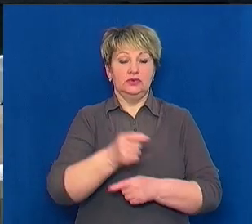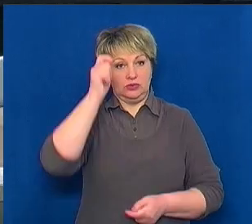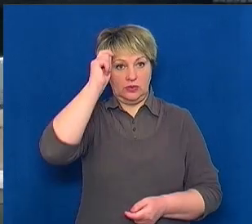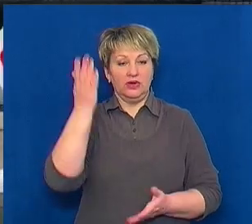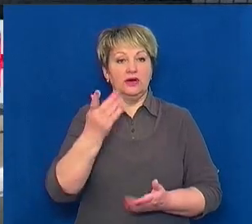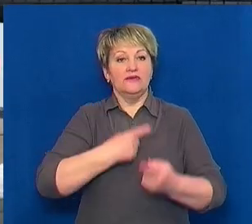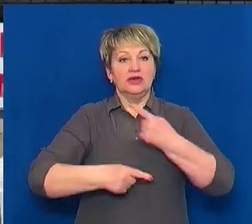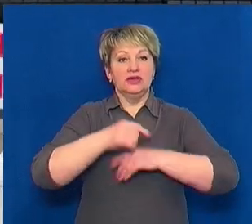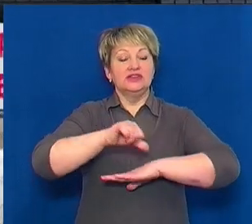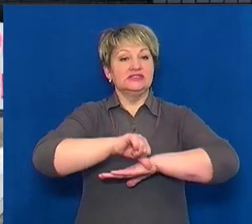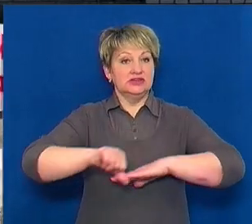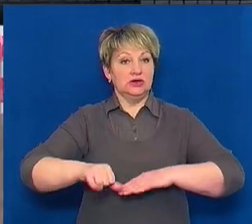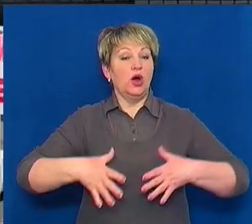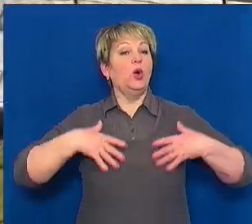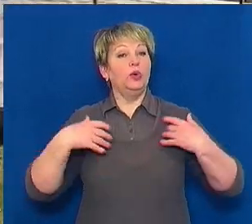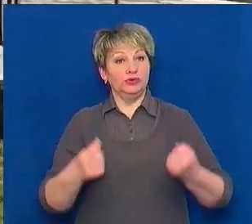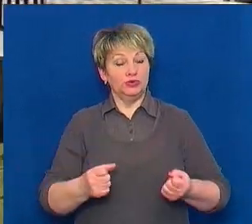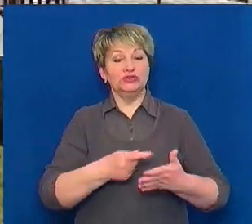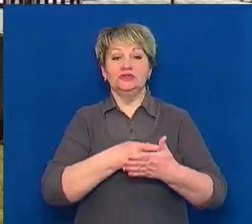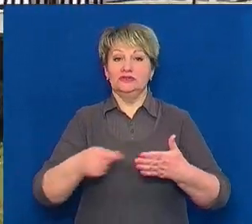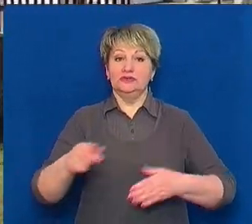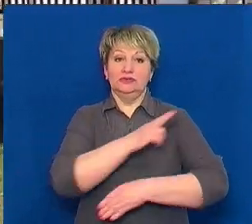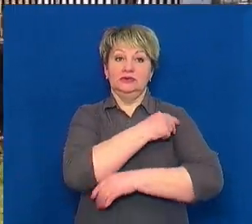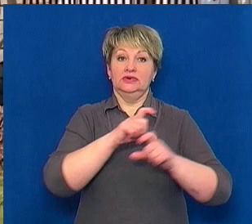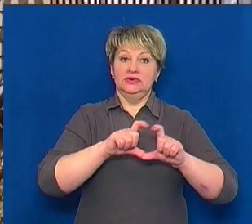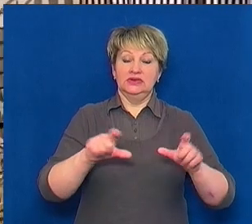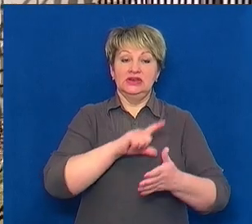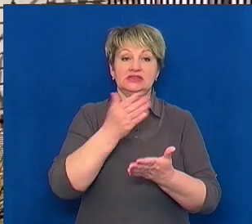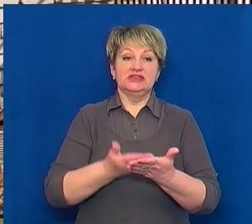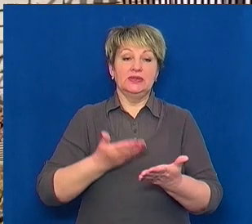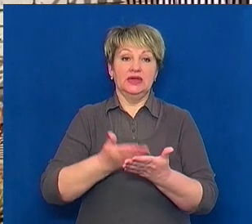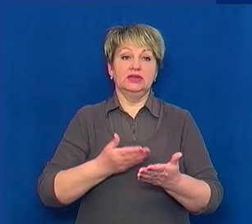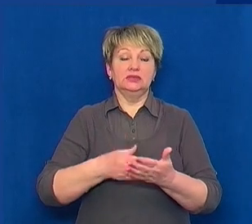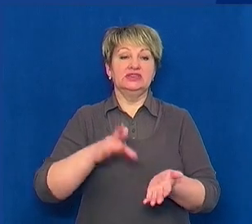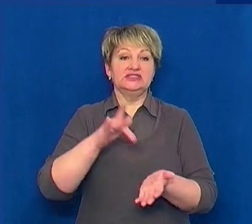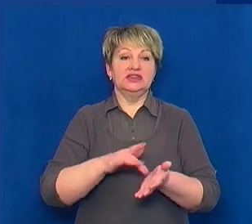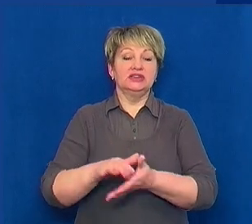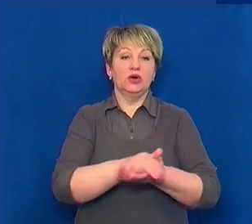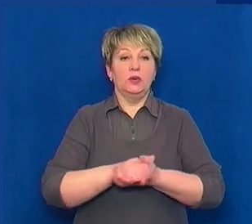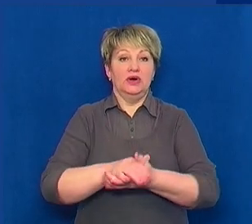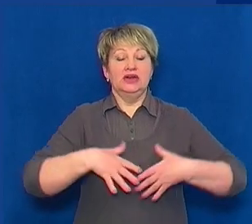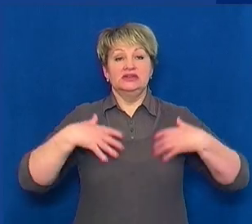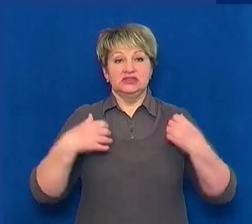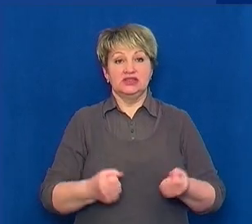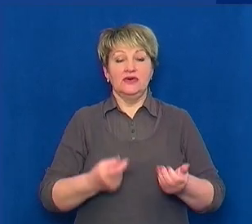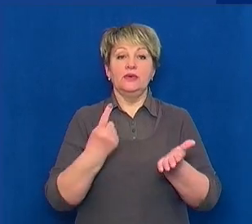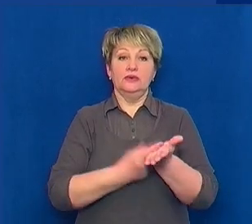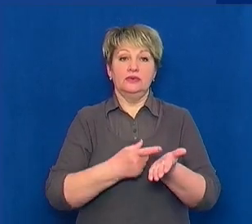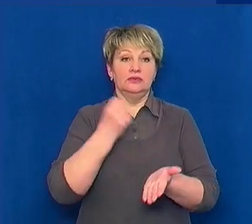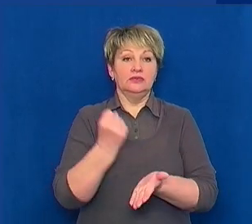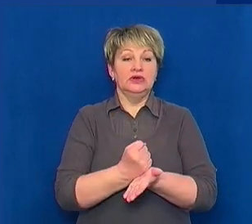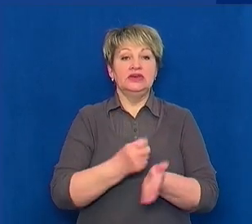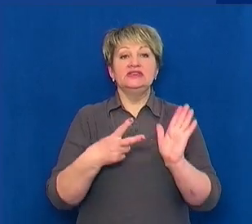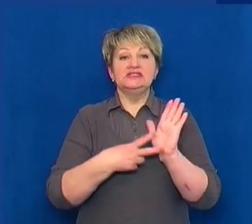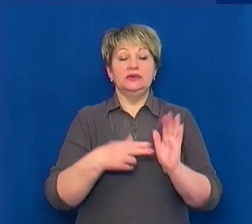повернувся з-за кордону. Він одужав і з лікарні його виписали. За даними Центру громадського здоров'я, в Україні лабораторно підтвердили